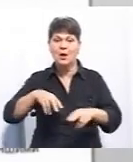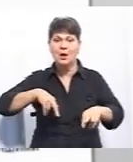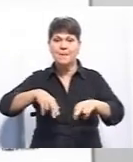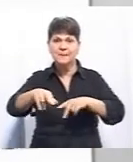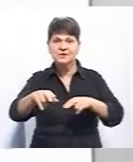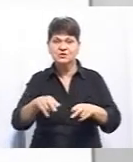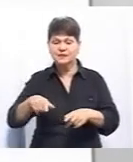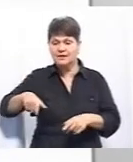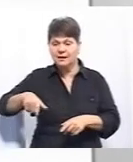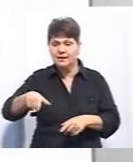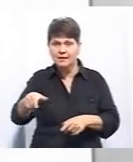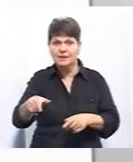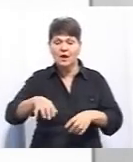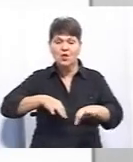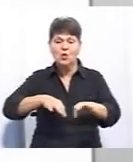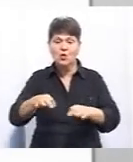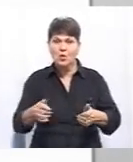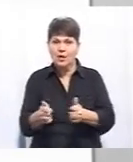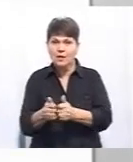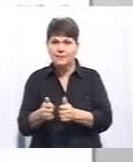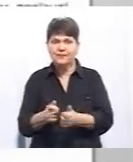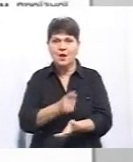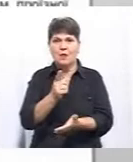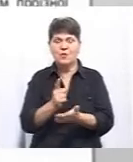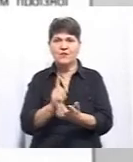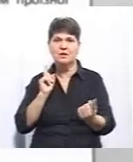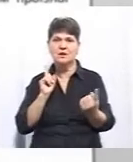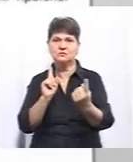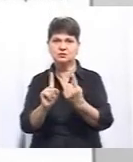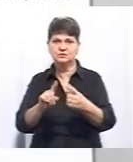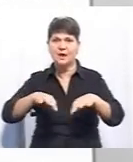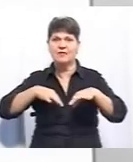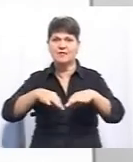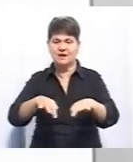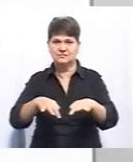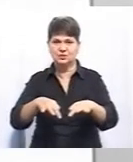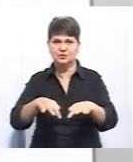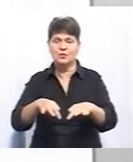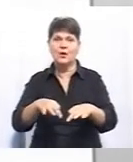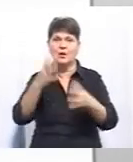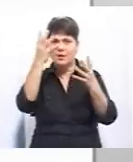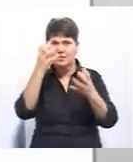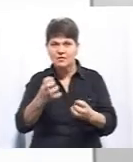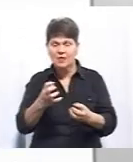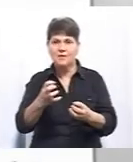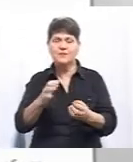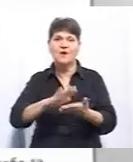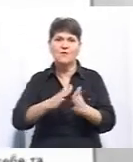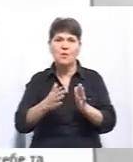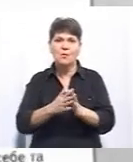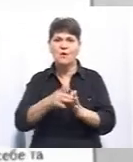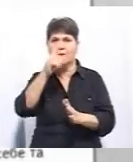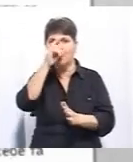рухаються узбіччям чи краєм проїзної частини, повинні йти на зустріч руху транспортних засобів. У темну пору доби та в умовах